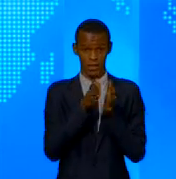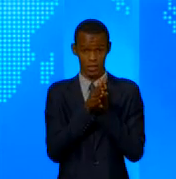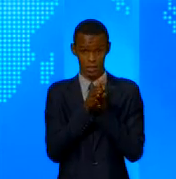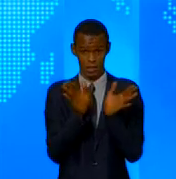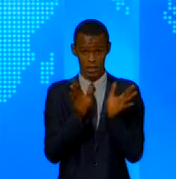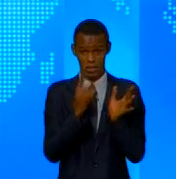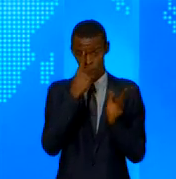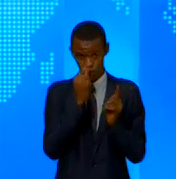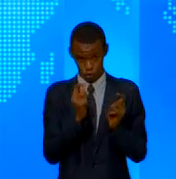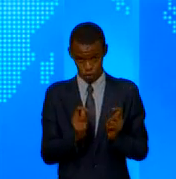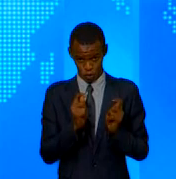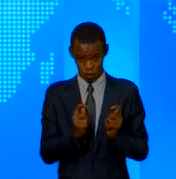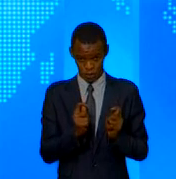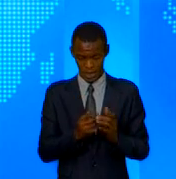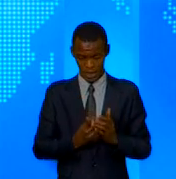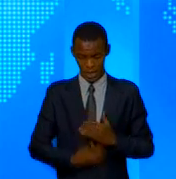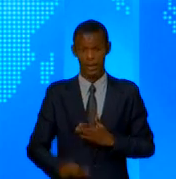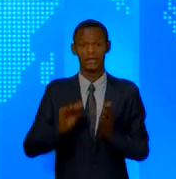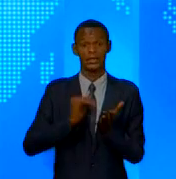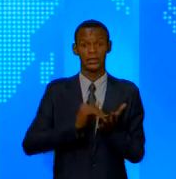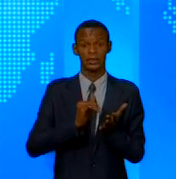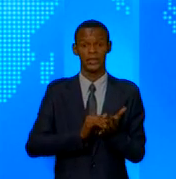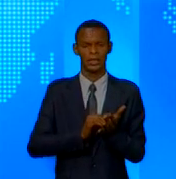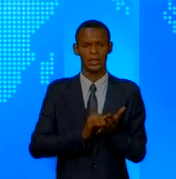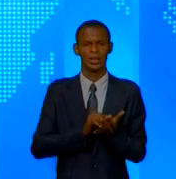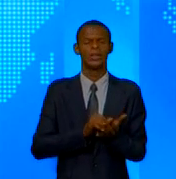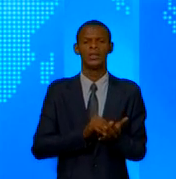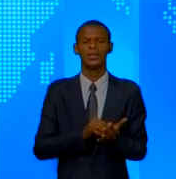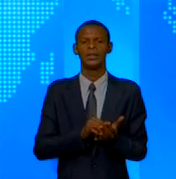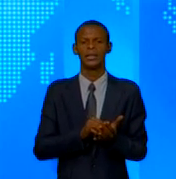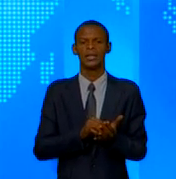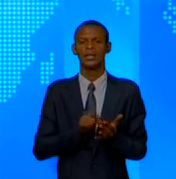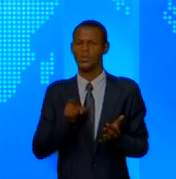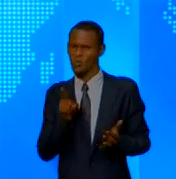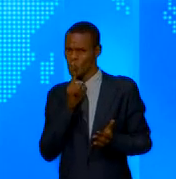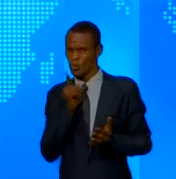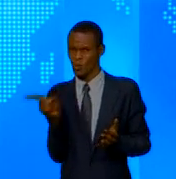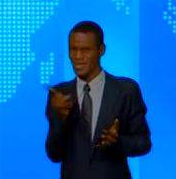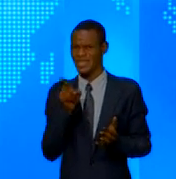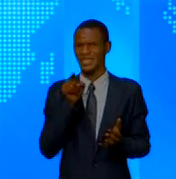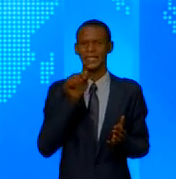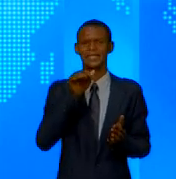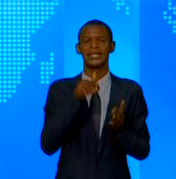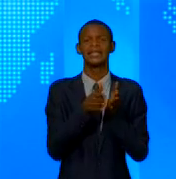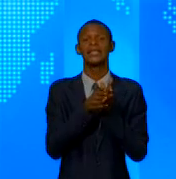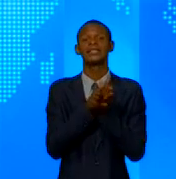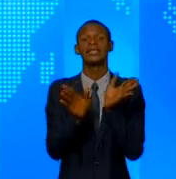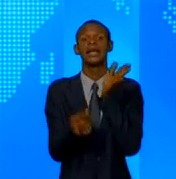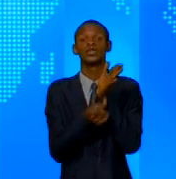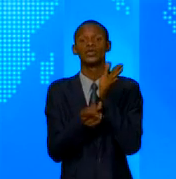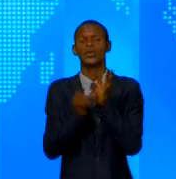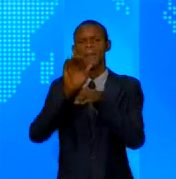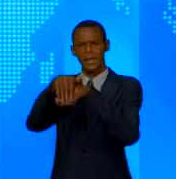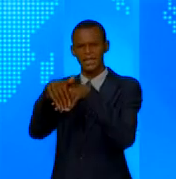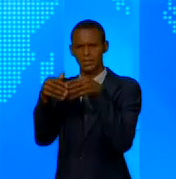a pris part à une journée de sensibilisation et de réflexion sur la vie politique de Joseph Kassavoubou, premier président